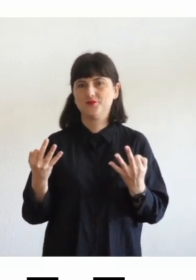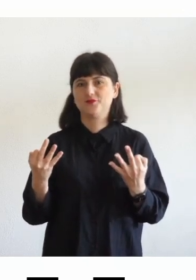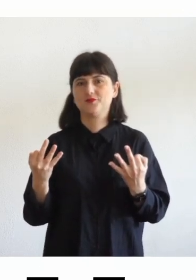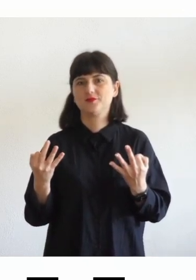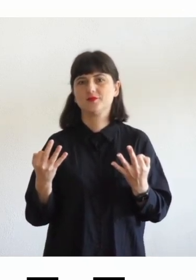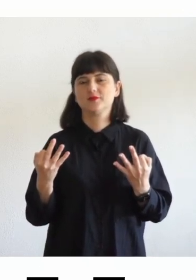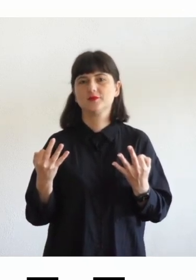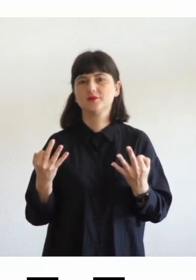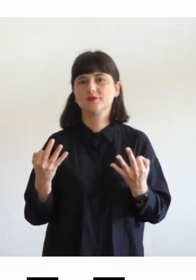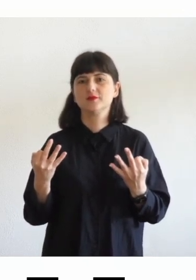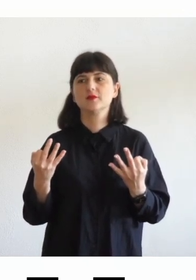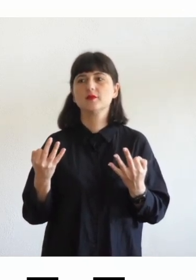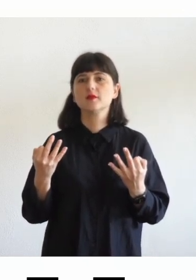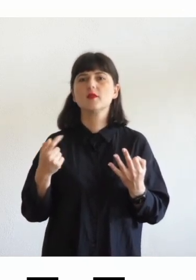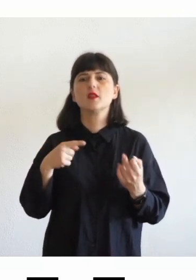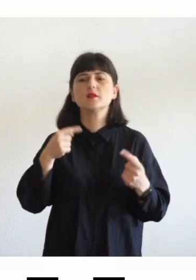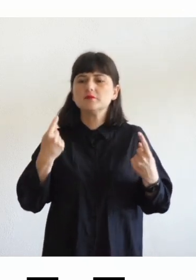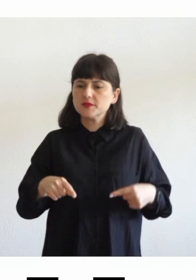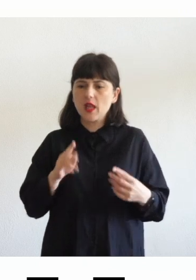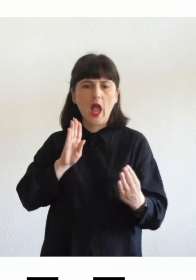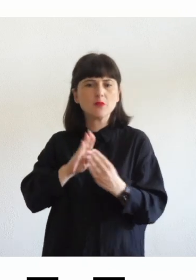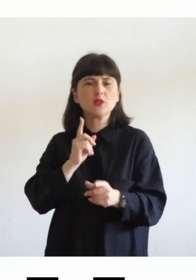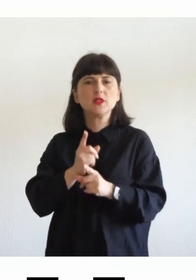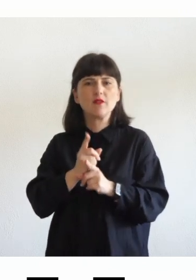dall'inizio rivolto a tutti gli studenti e che non preveda